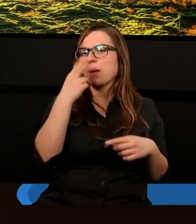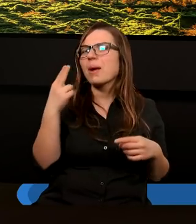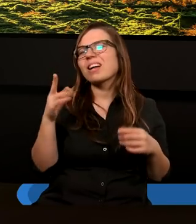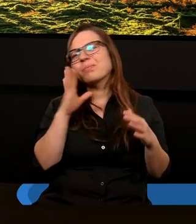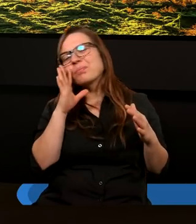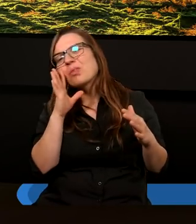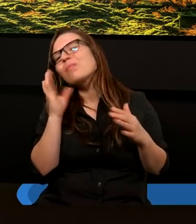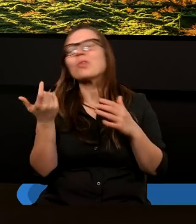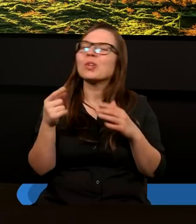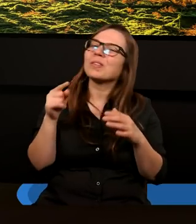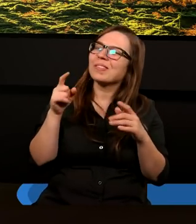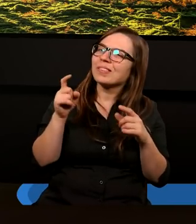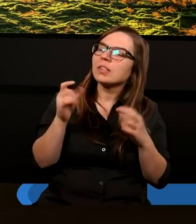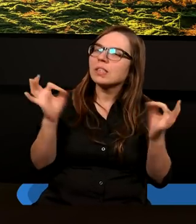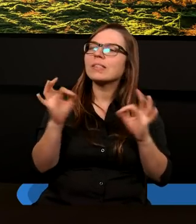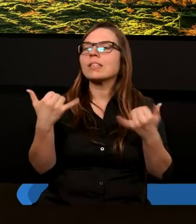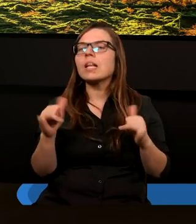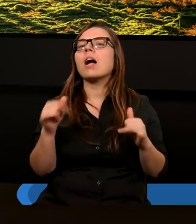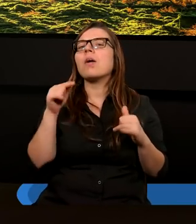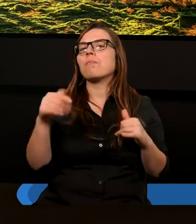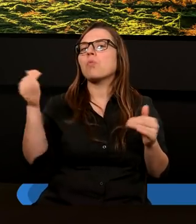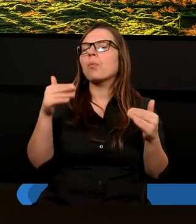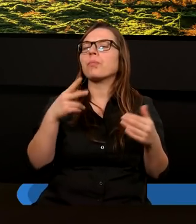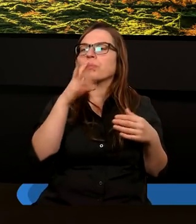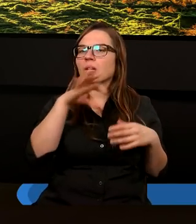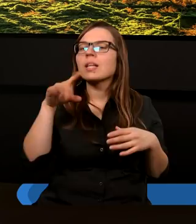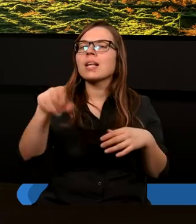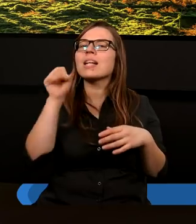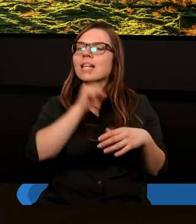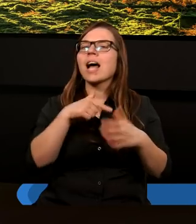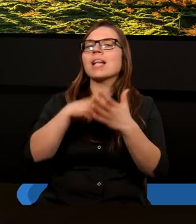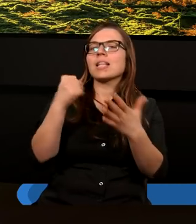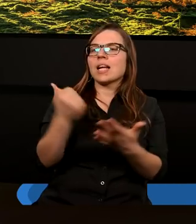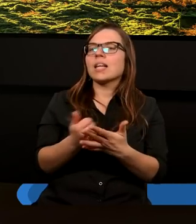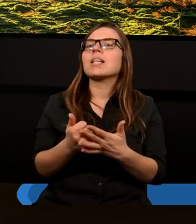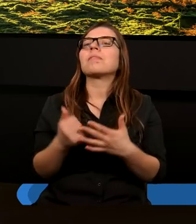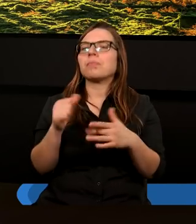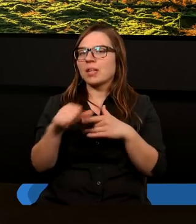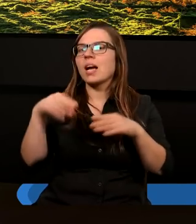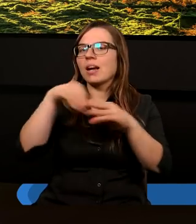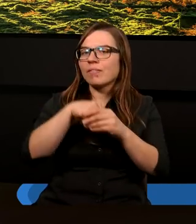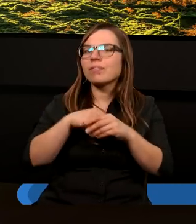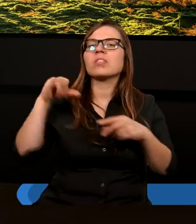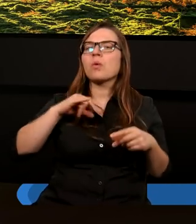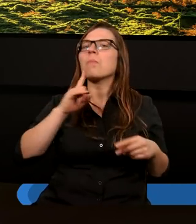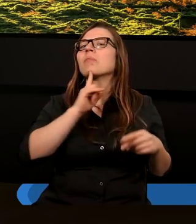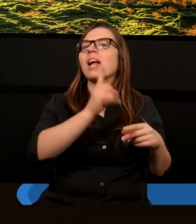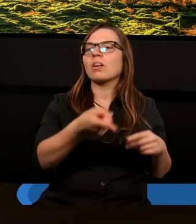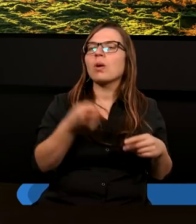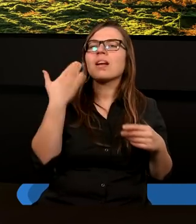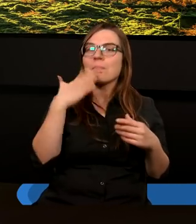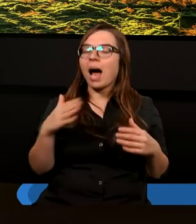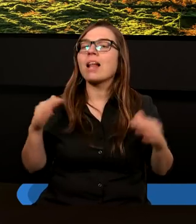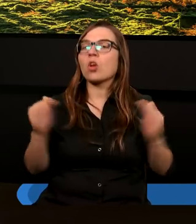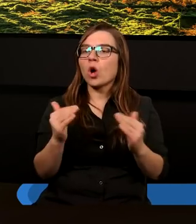bardziej konserwatywnie, mogli zrozumieć, że Stary Testament zawiera przecież w sobie przesłania bardzo